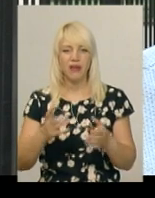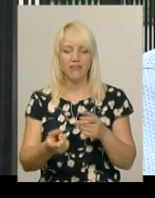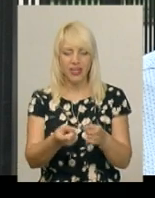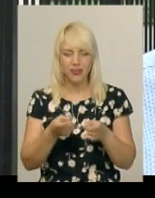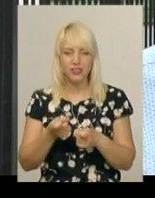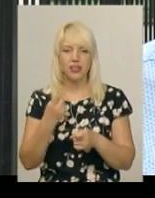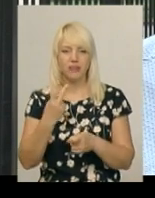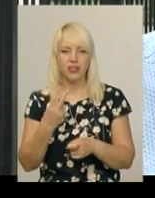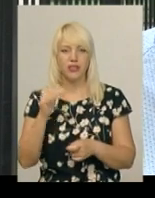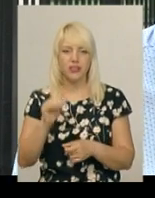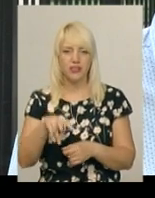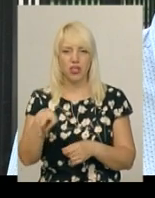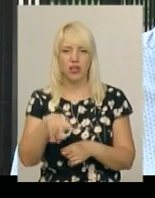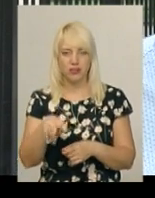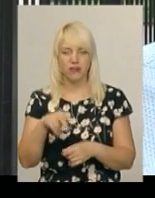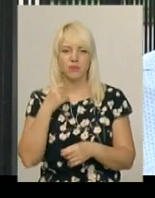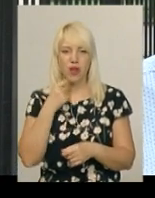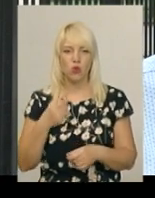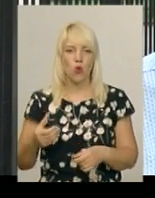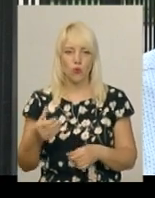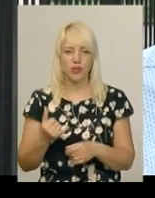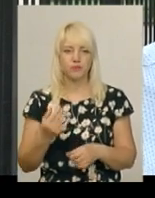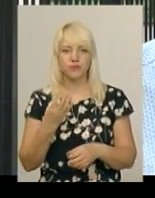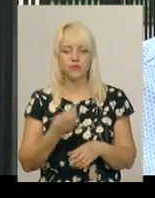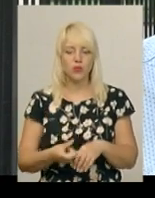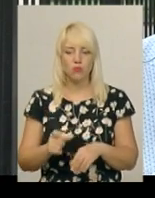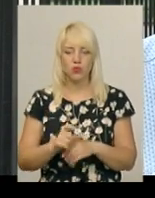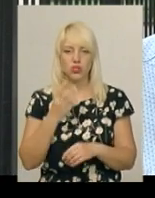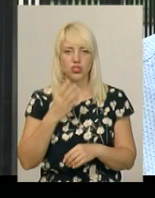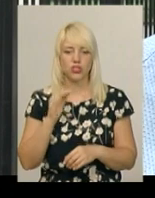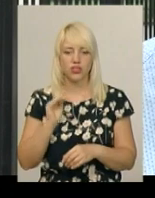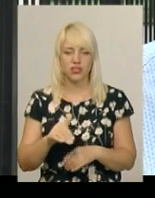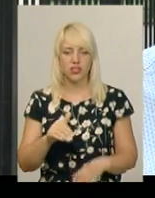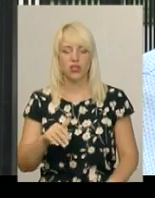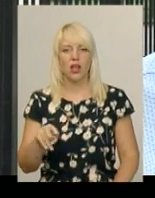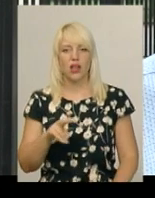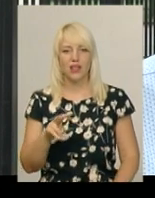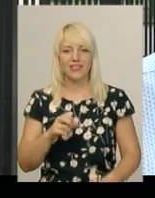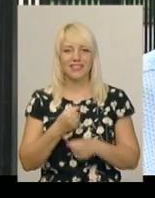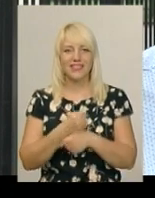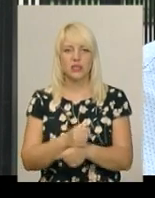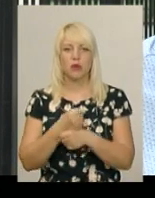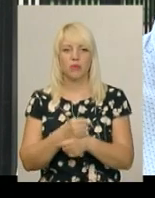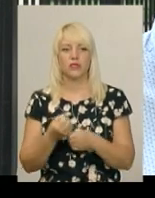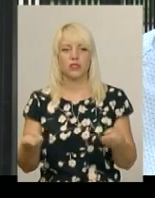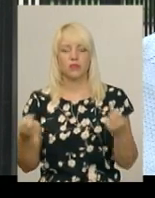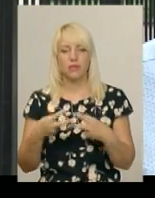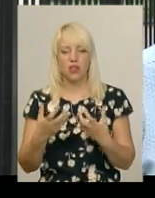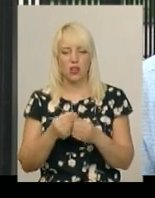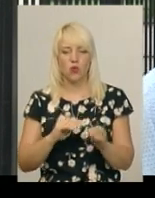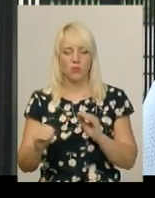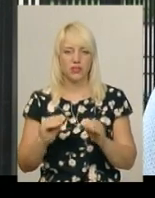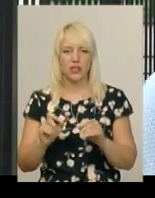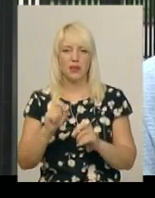літрів алкоголю та понад 4 тисячі сімсот літрів спирту. Спеціальне обладнання, тара та упаковки.